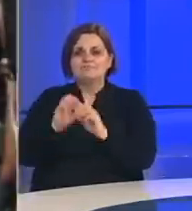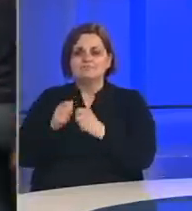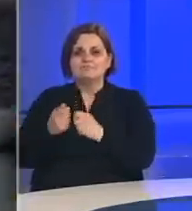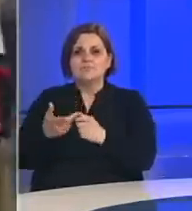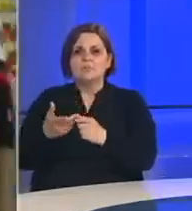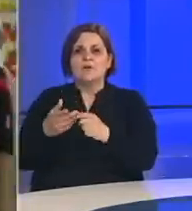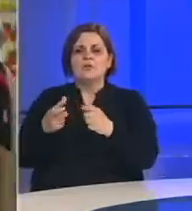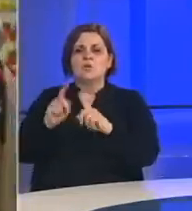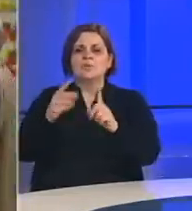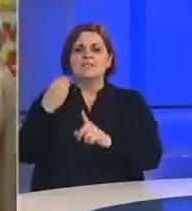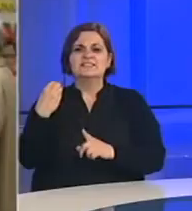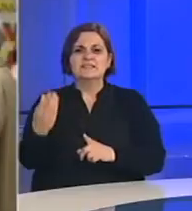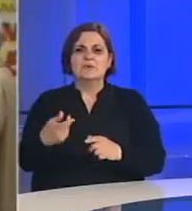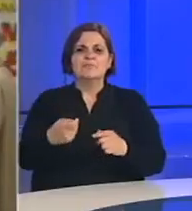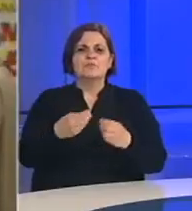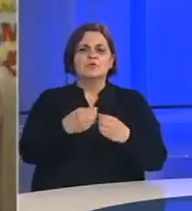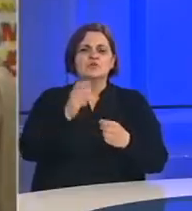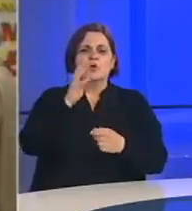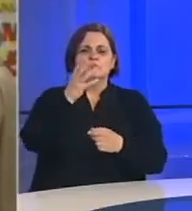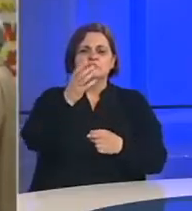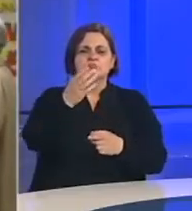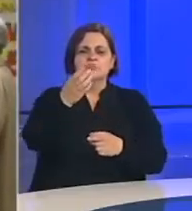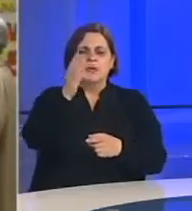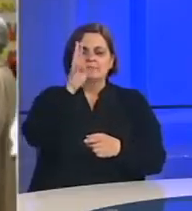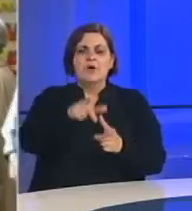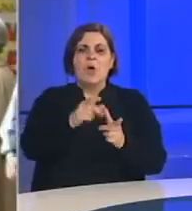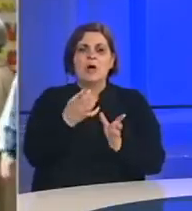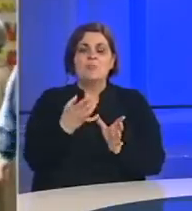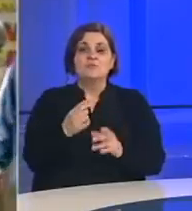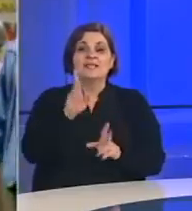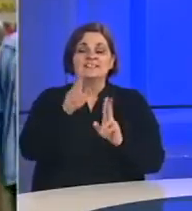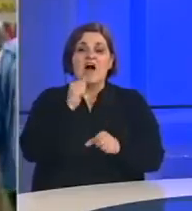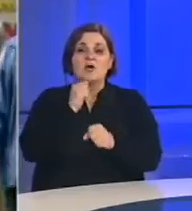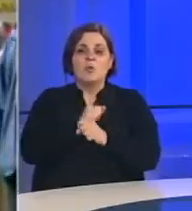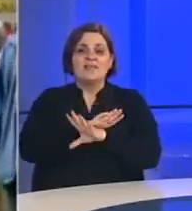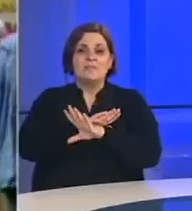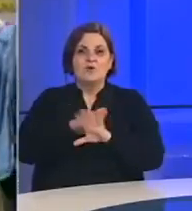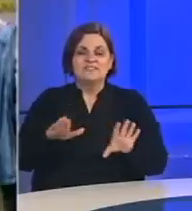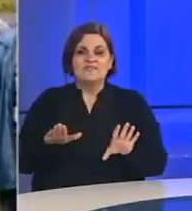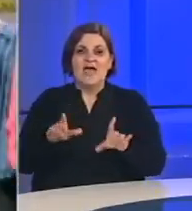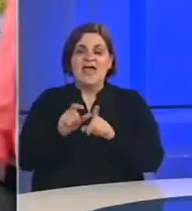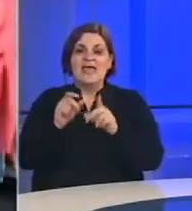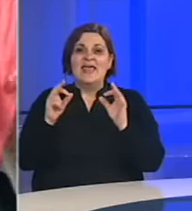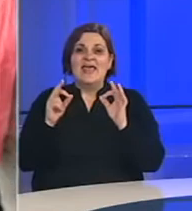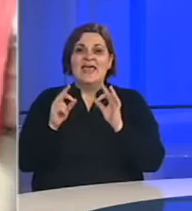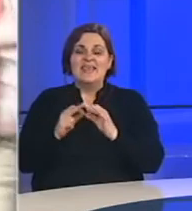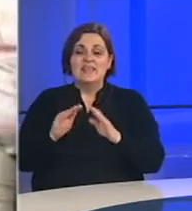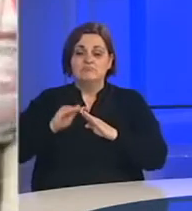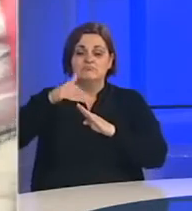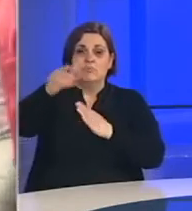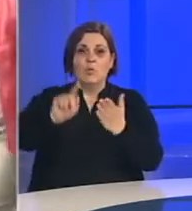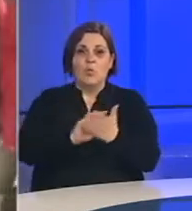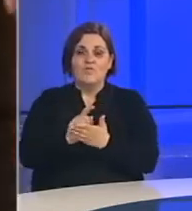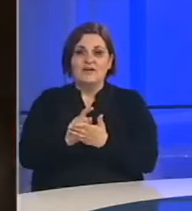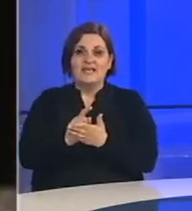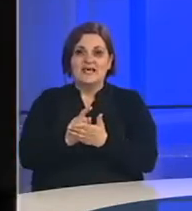znači društvo psihologa u Republici Srpskoj i društvo psihologa u Brčkoj distriktu, zaista uradimo sve da u dogledno vrijeme